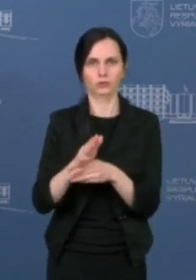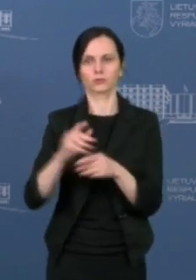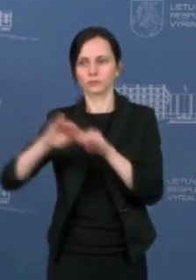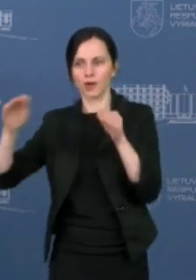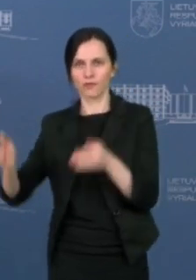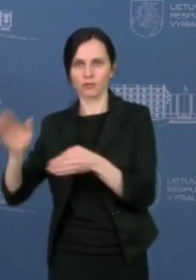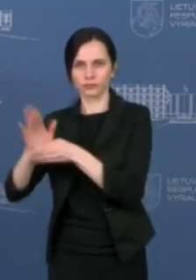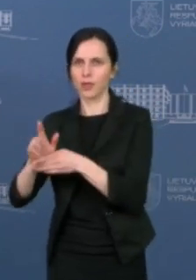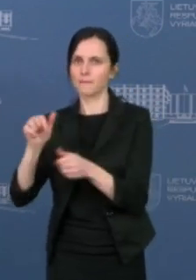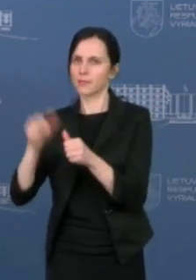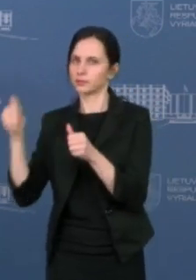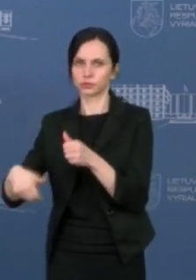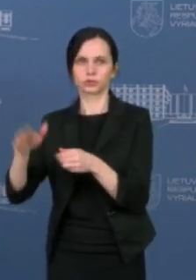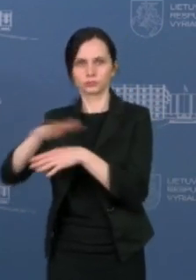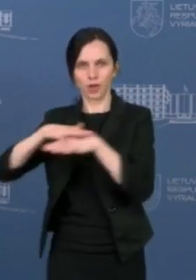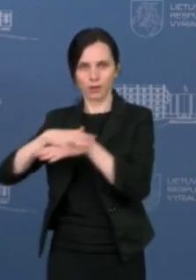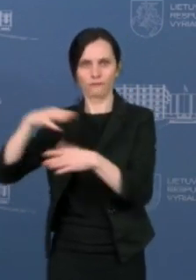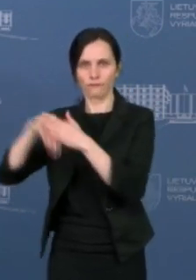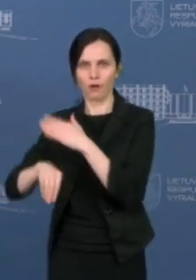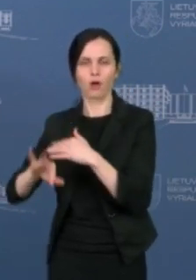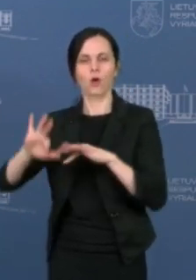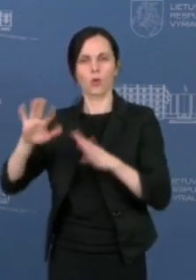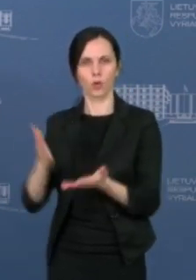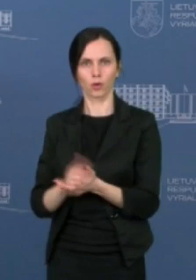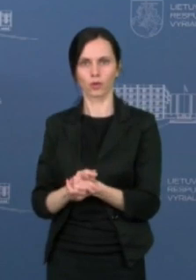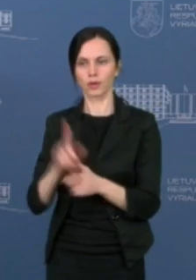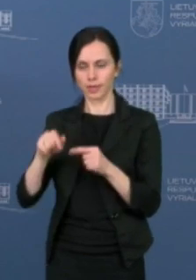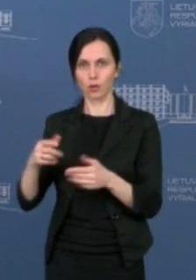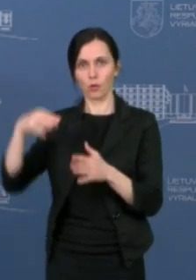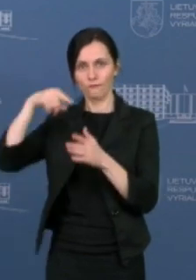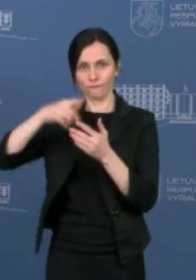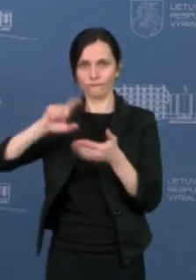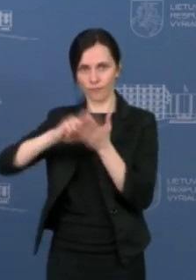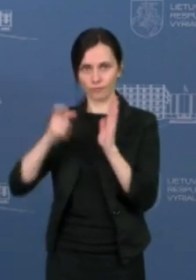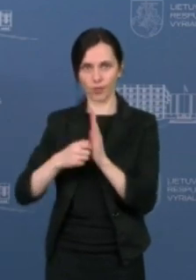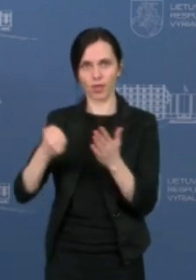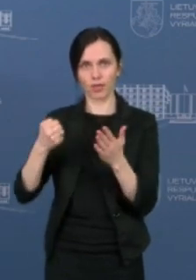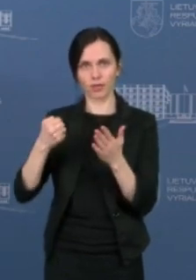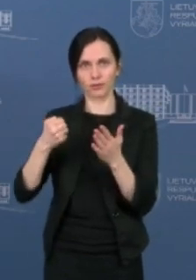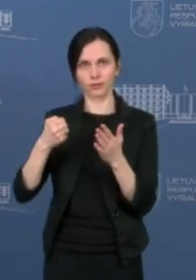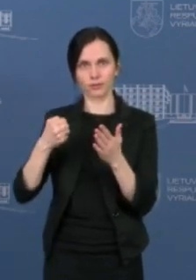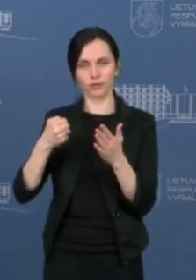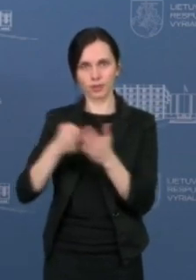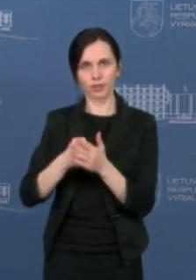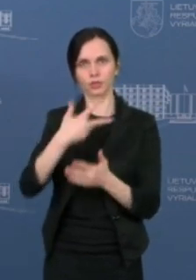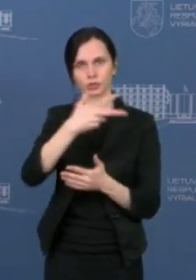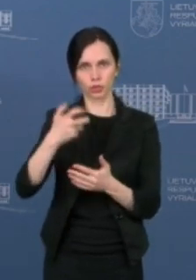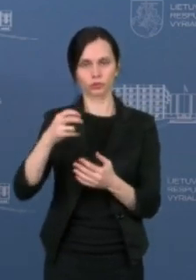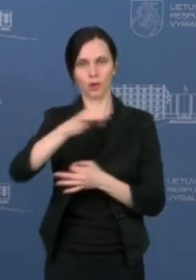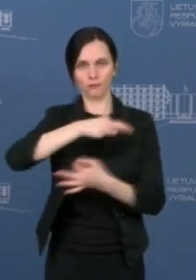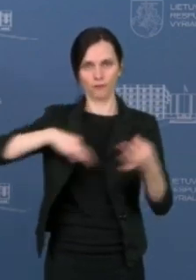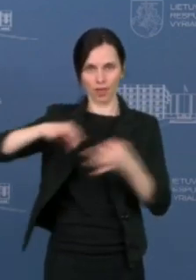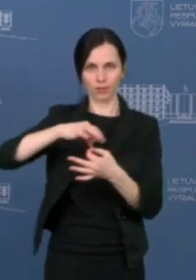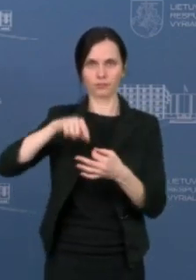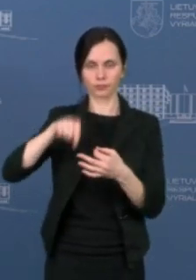pavilionus esančius turgavėtėse, vykdantiems veiklą patalpose, kurių bendras prekybos plotas ne virš 300 kvadratnių